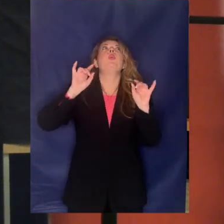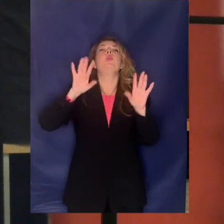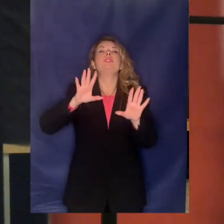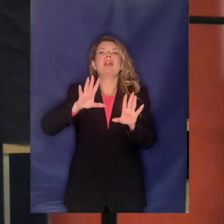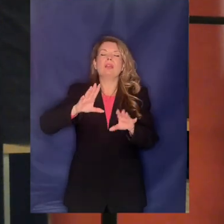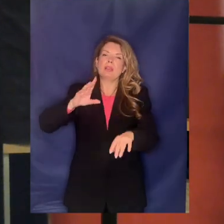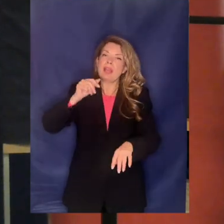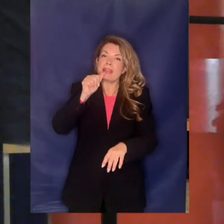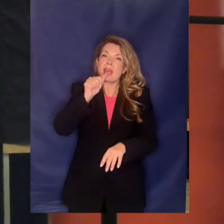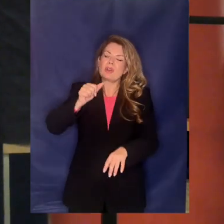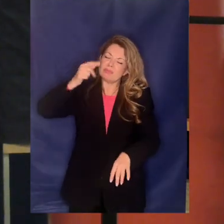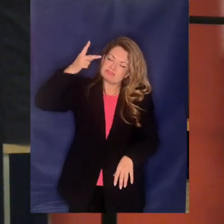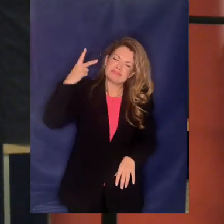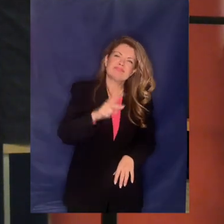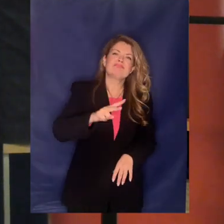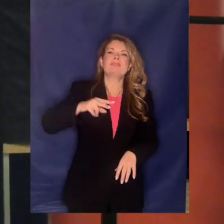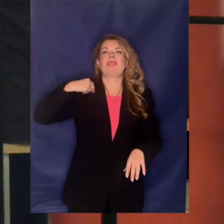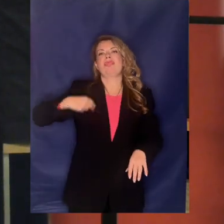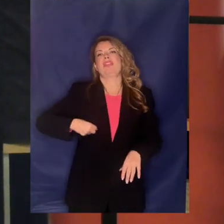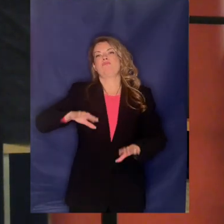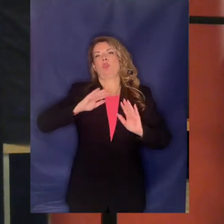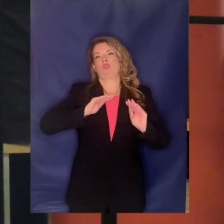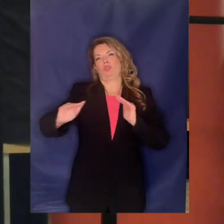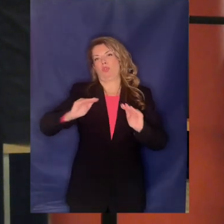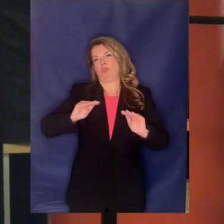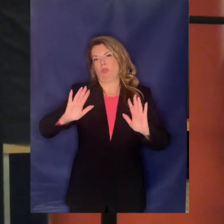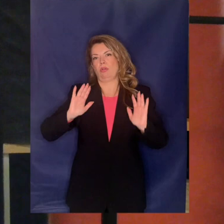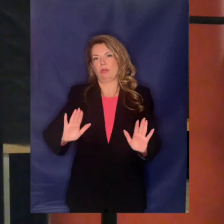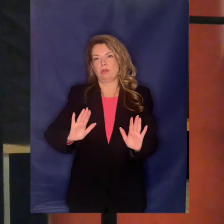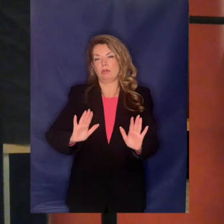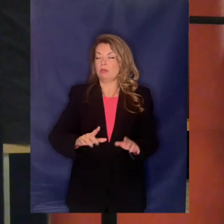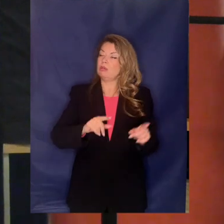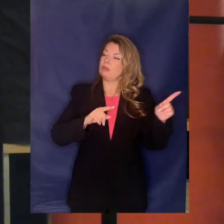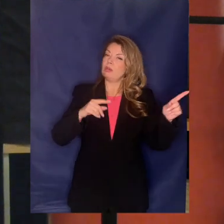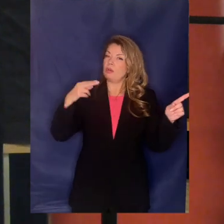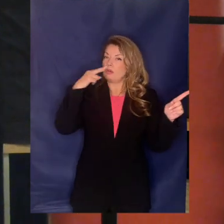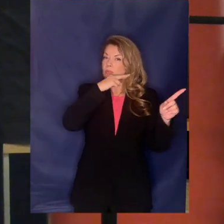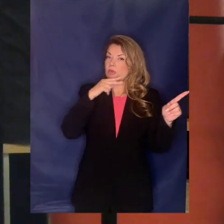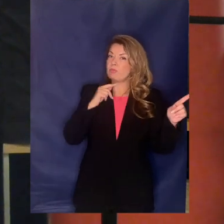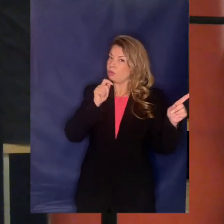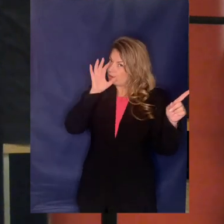νερό αν έλεγε λοιπόν αλήθεια ο κύριος Μητσοτάκης